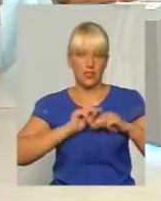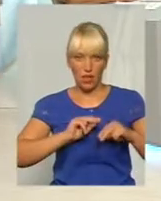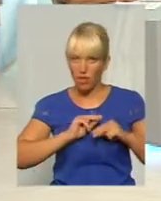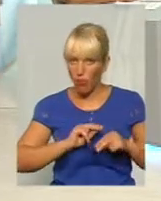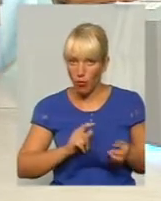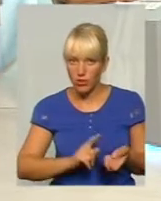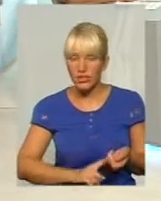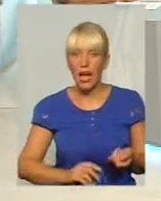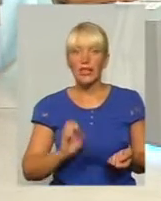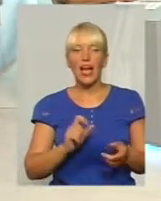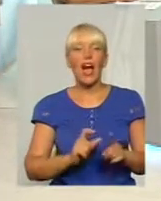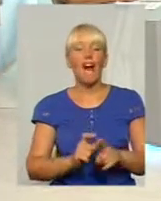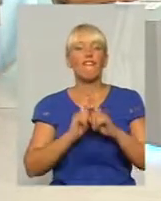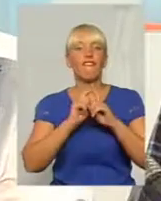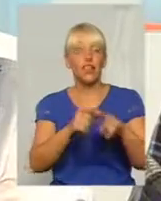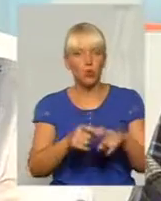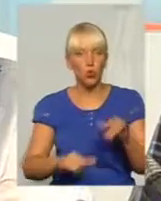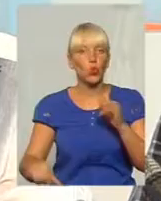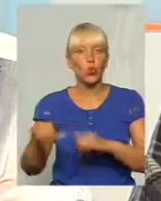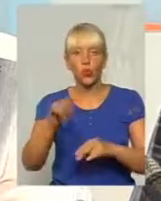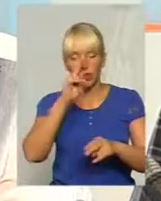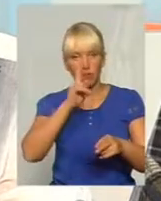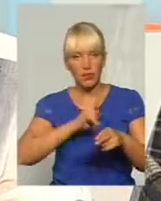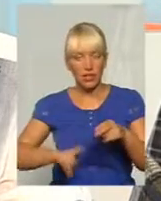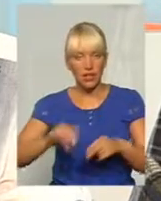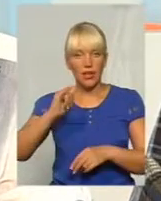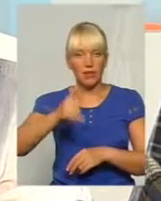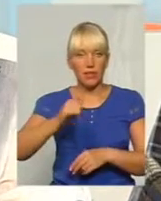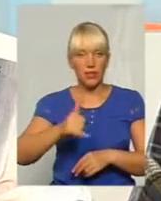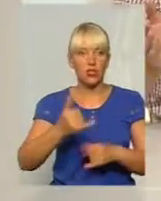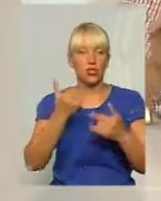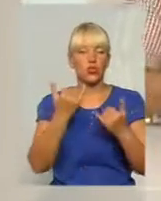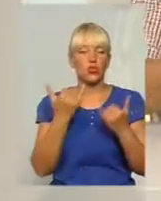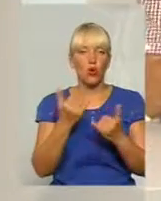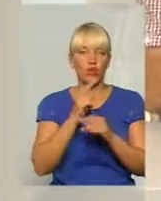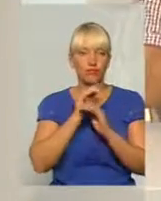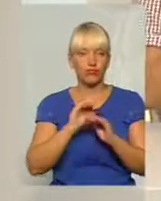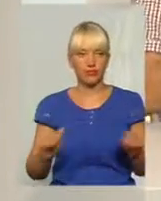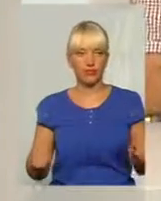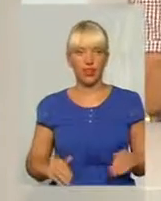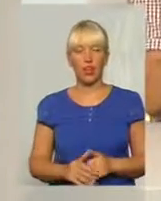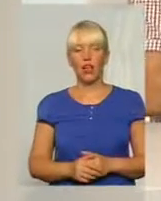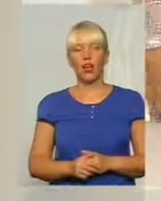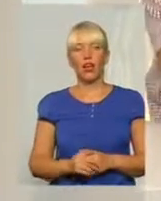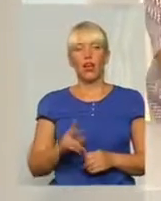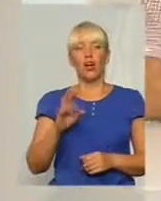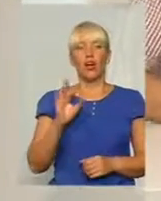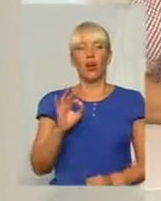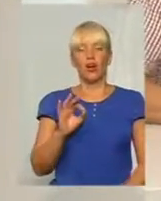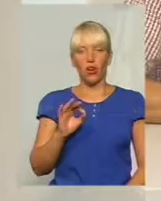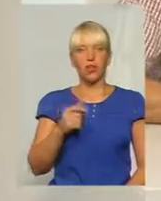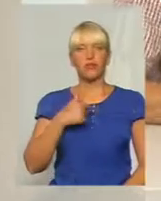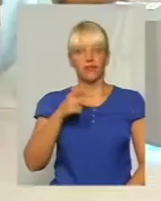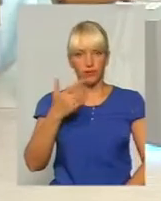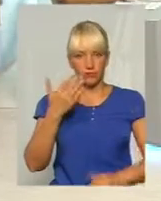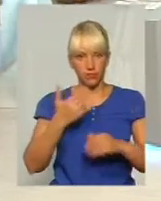учасників антитерористичної операції, сьогодні відсутнє. Олексій не був би голеншином, якби не зачіпив цю тему, тому що болить. Я так